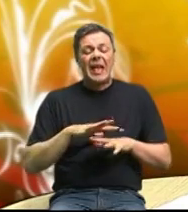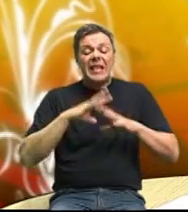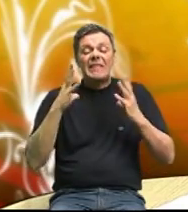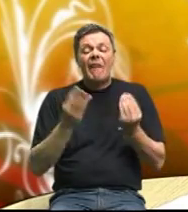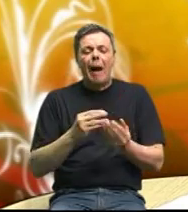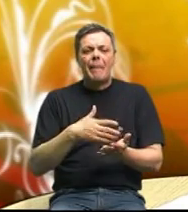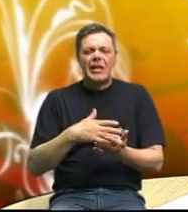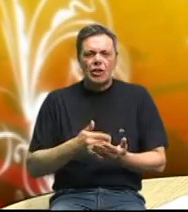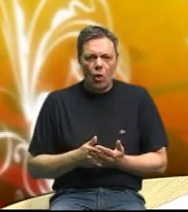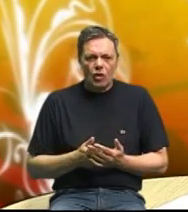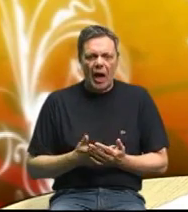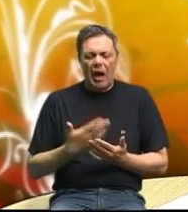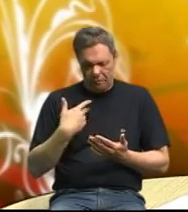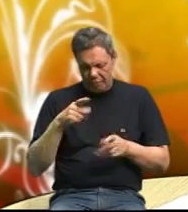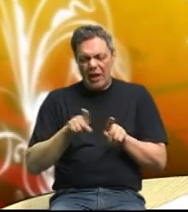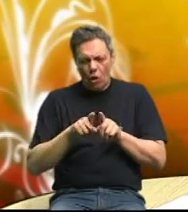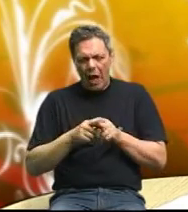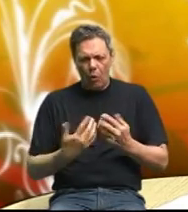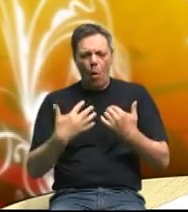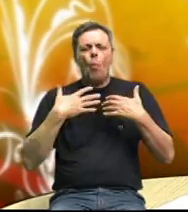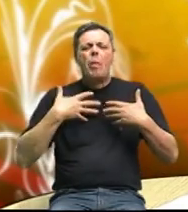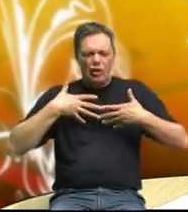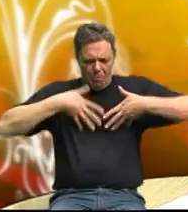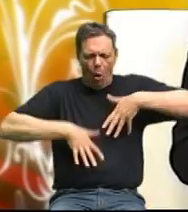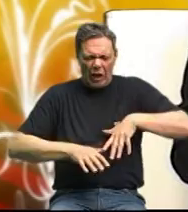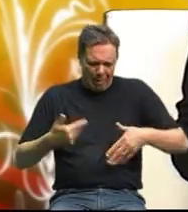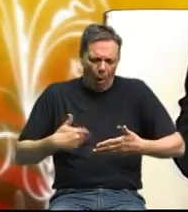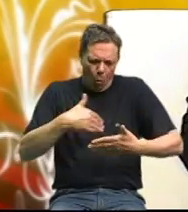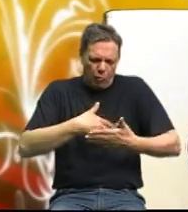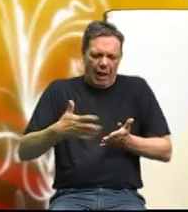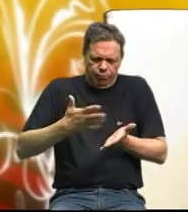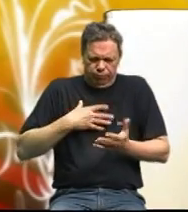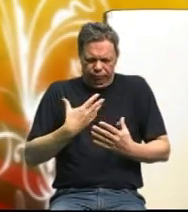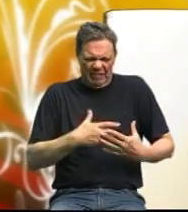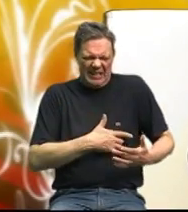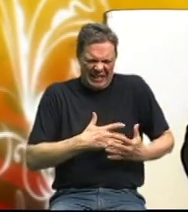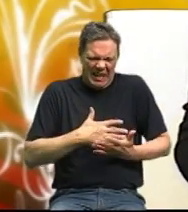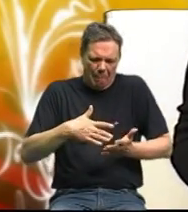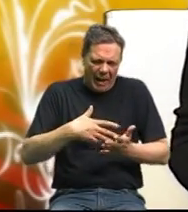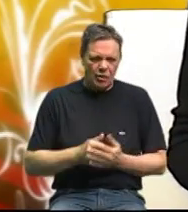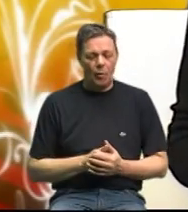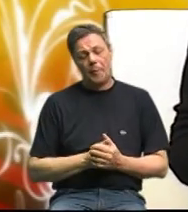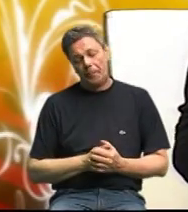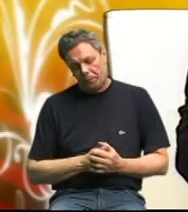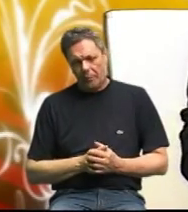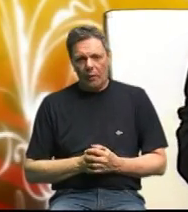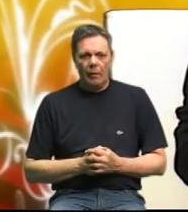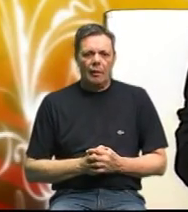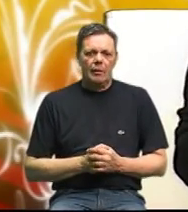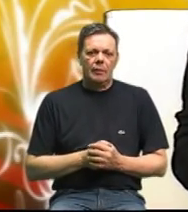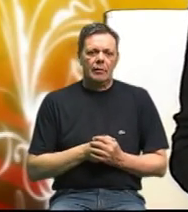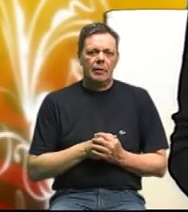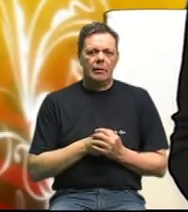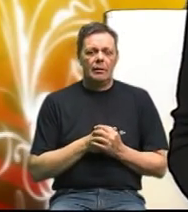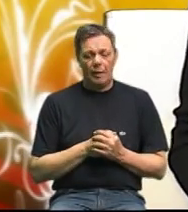masnoća slaže i na nutarnim organima. Da. I najvažnije je to da sve ženi problem